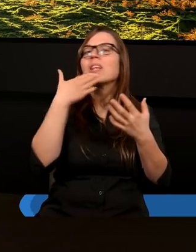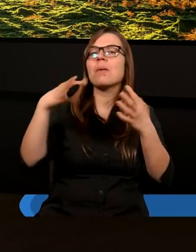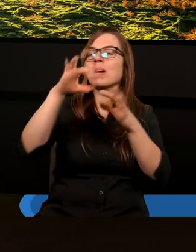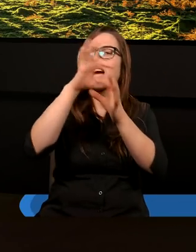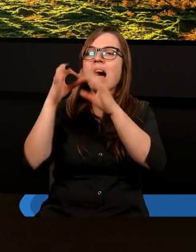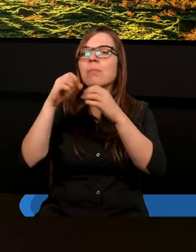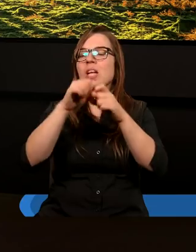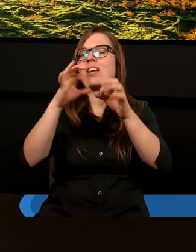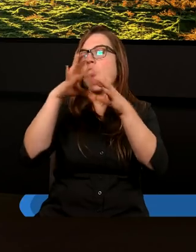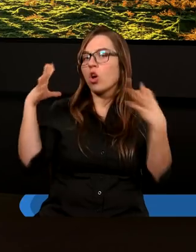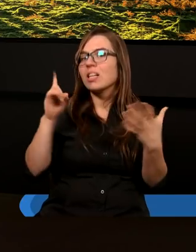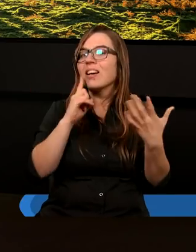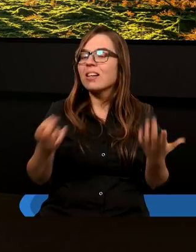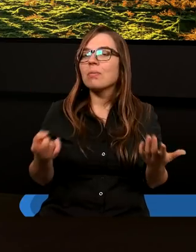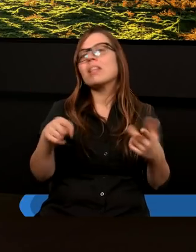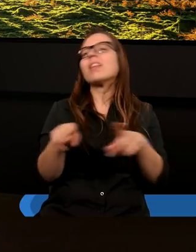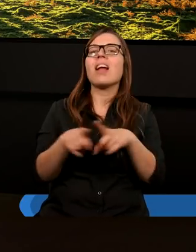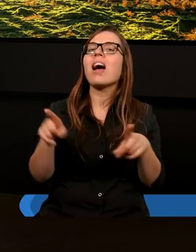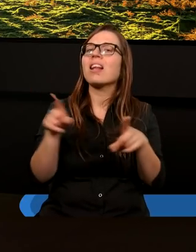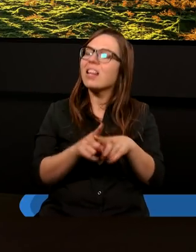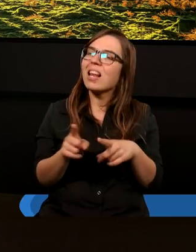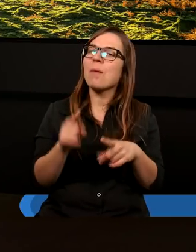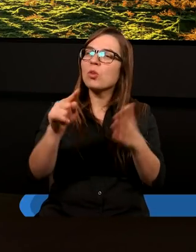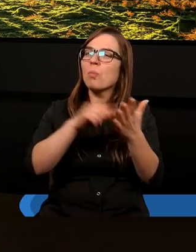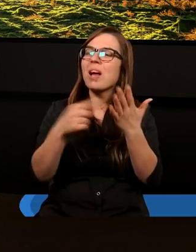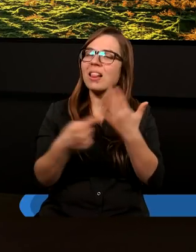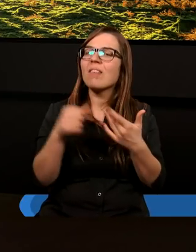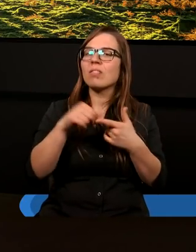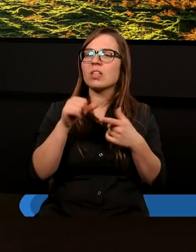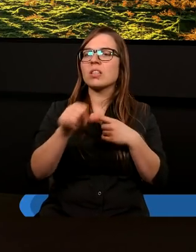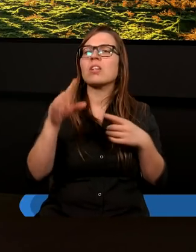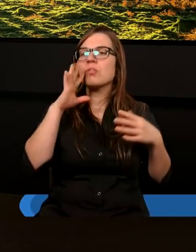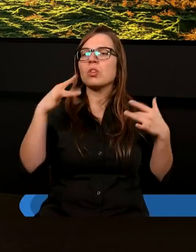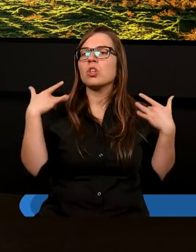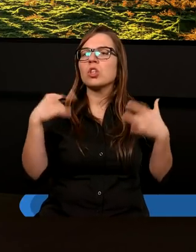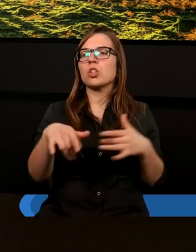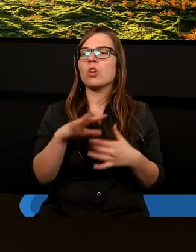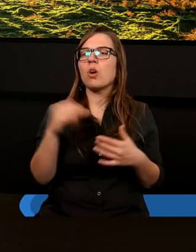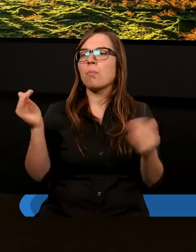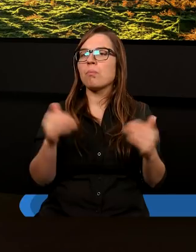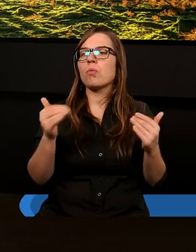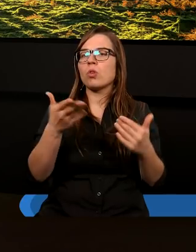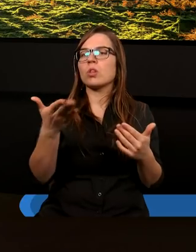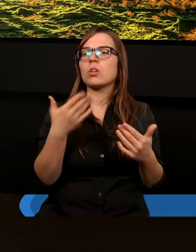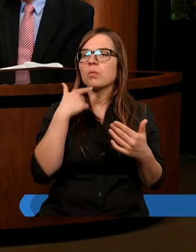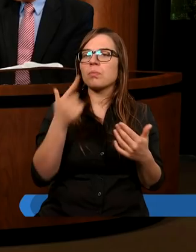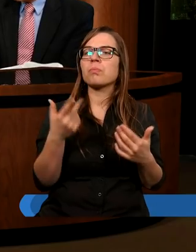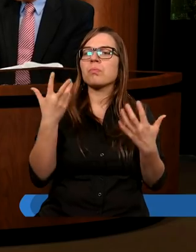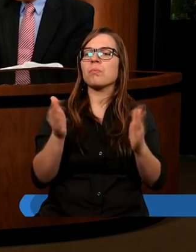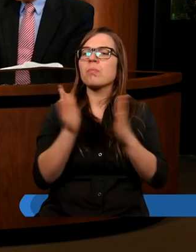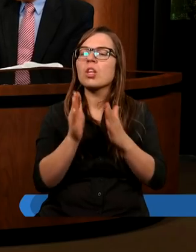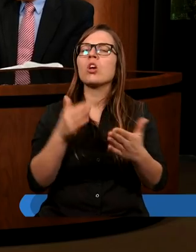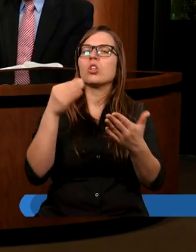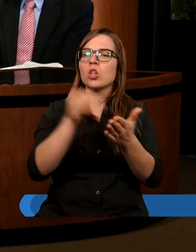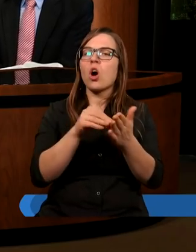kablo, on jest odcięty, prawda? I tak samo jest właśnie z duszą. Może, bardzo proszę. krótko